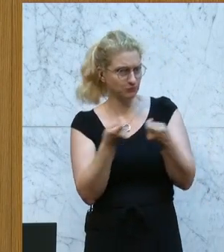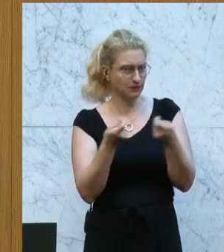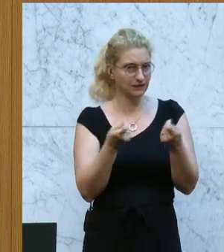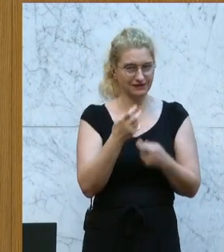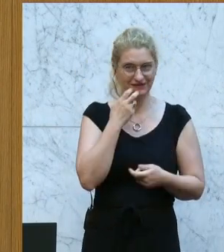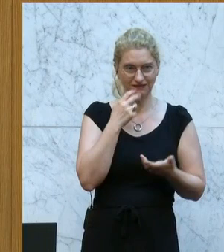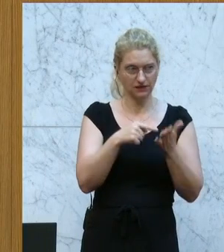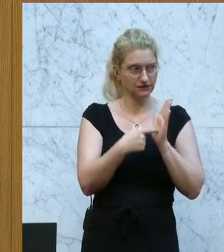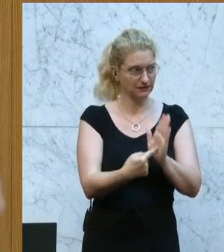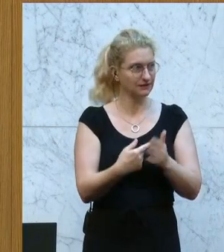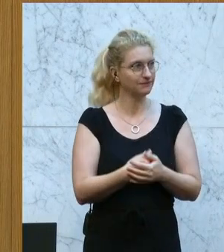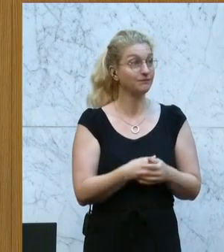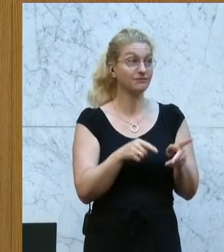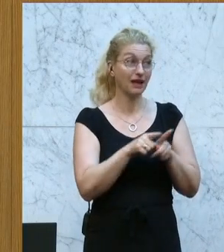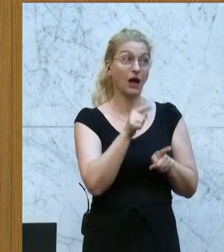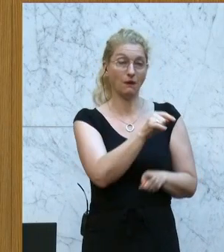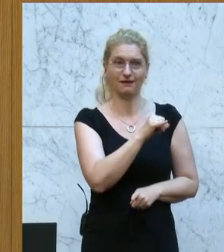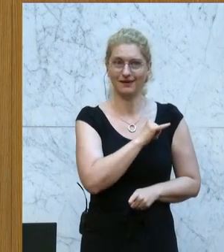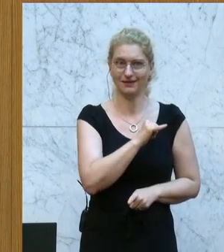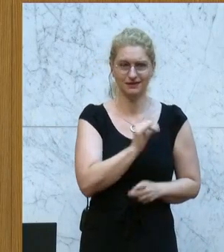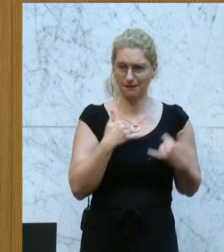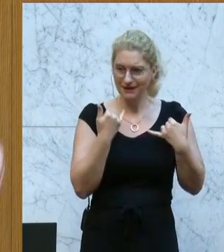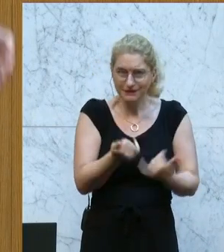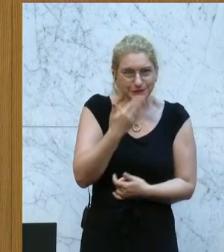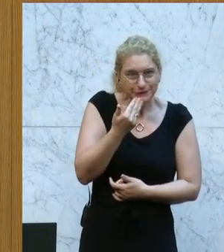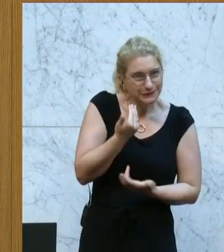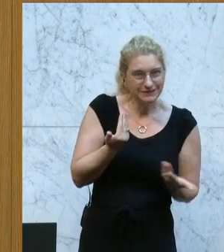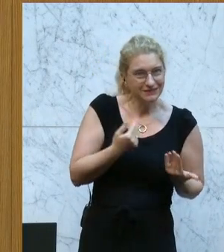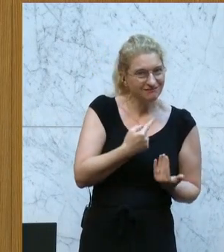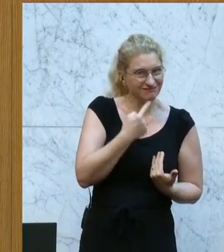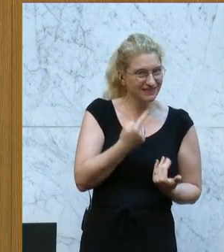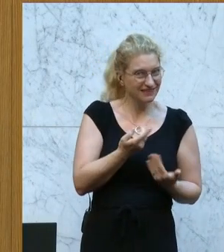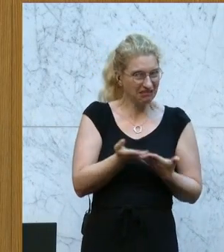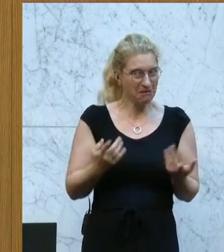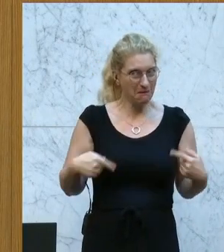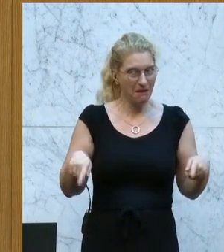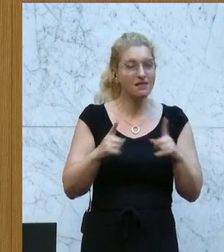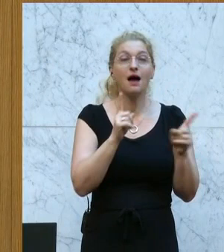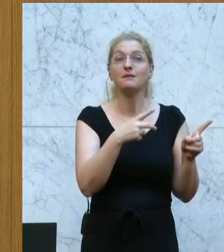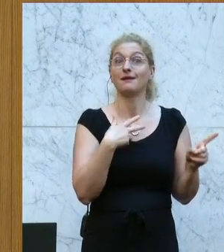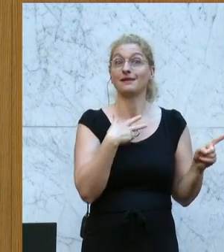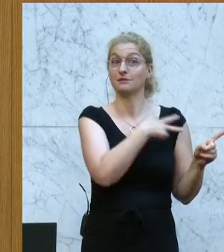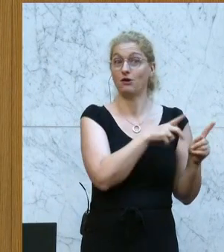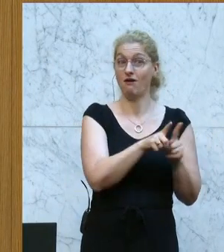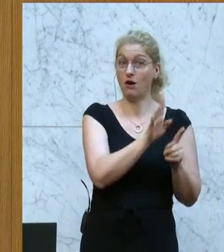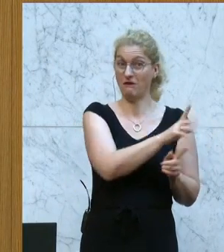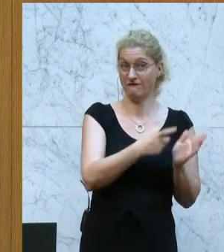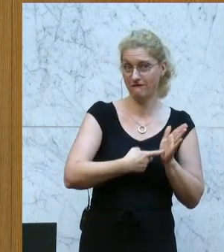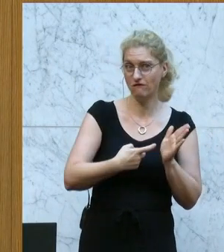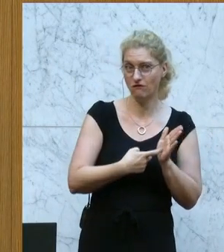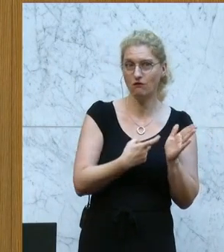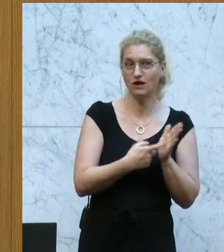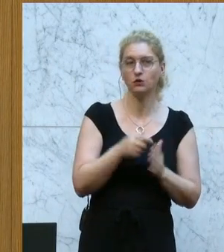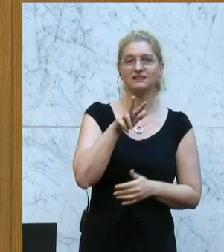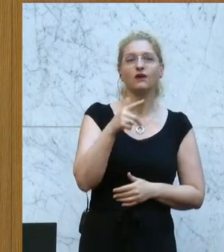Es ist auch das interessant, dass es noch gar nicht gekommen ist. Aber eigentlich will die SPÖ ja auch mit ihrer Forderung nach der